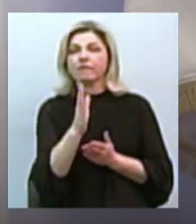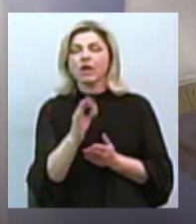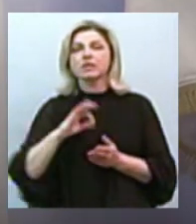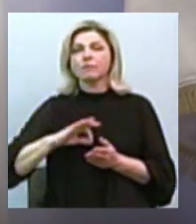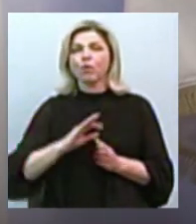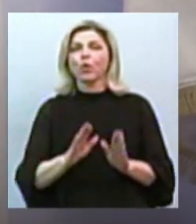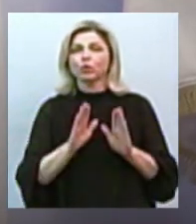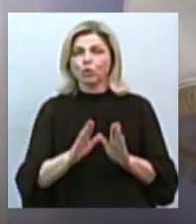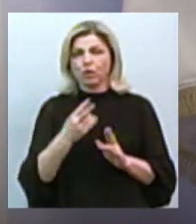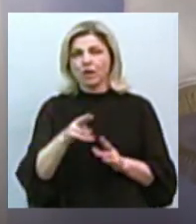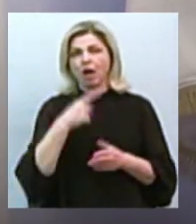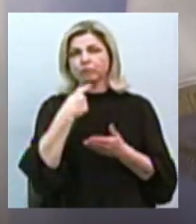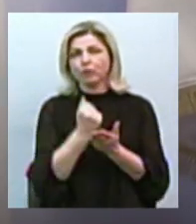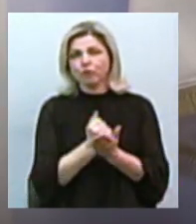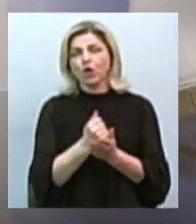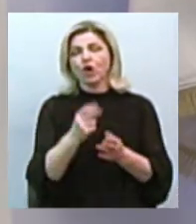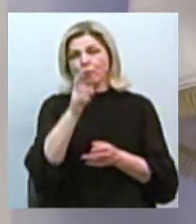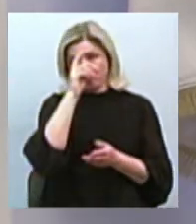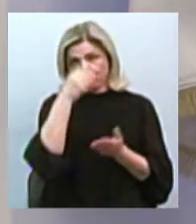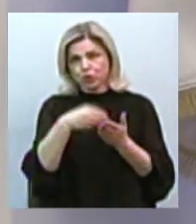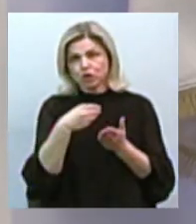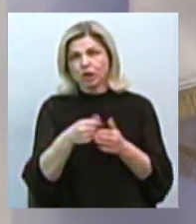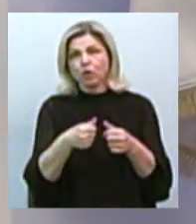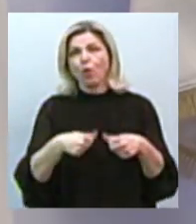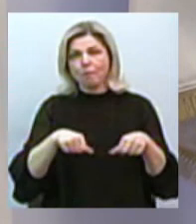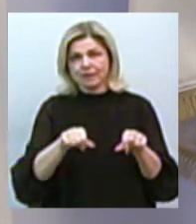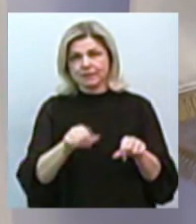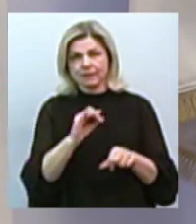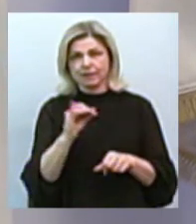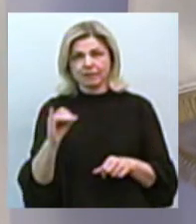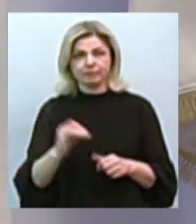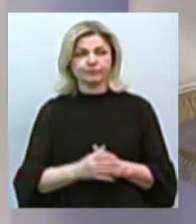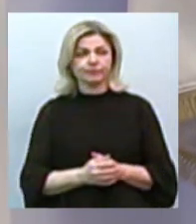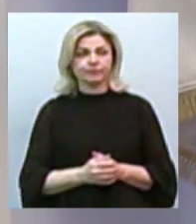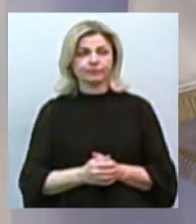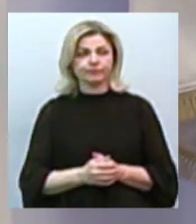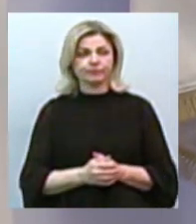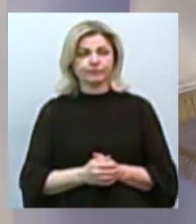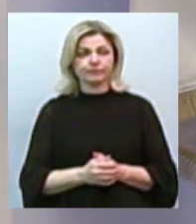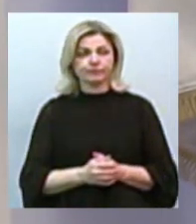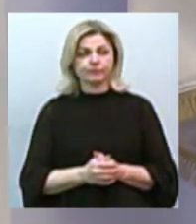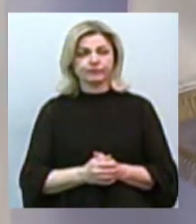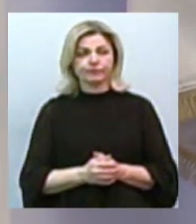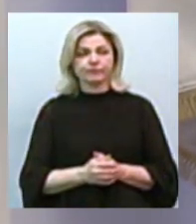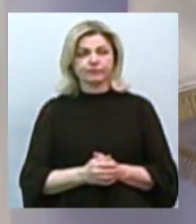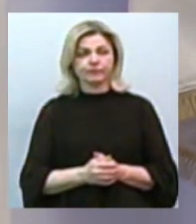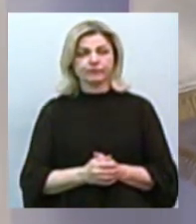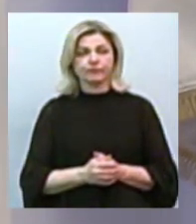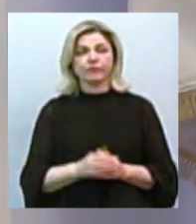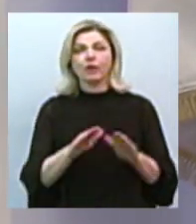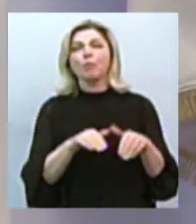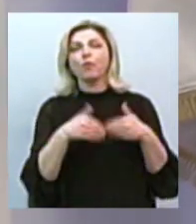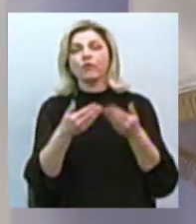погодженні бюджетної комісії, якщо не було про це сказано, пропозиції. Більш того, пропонується